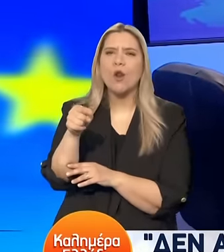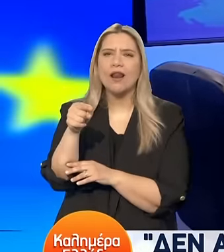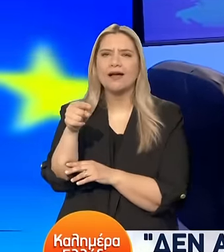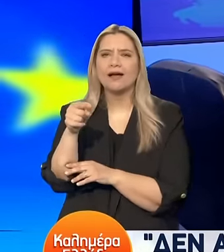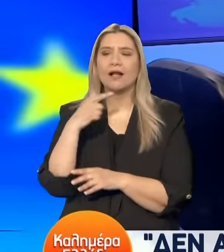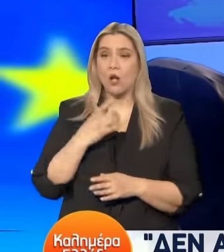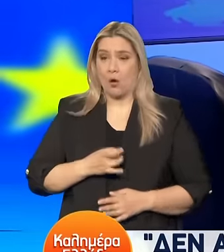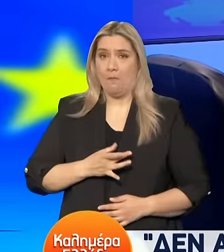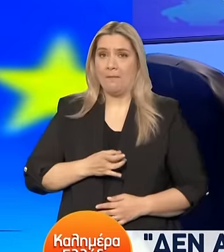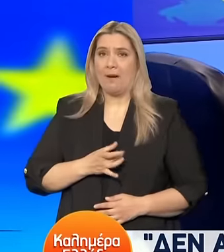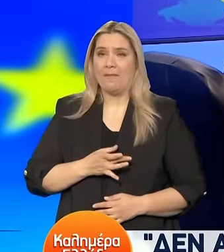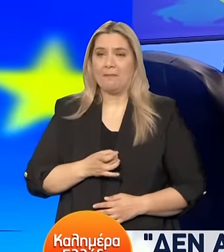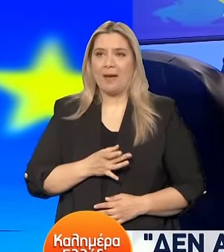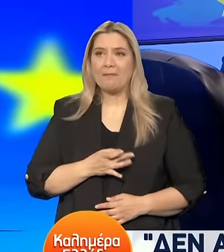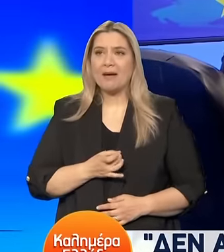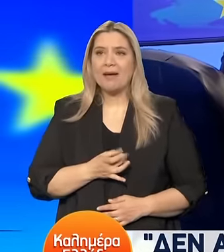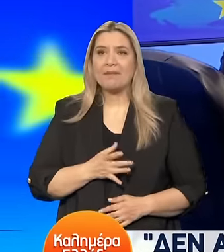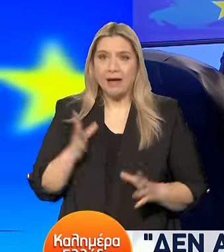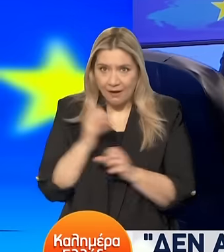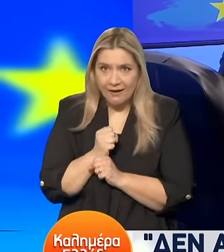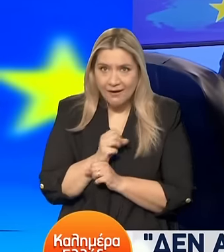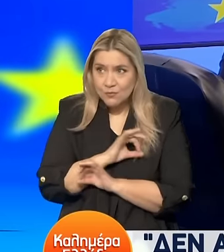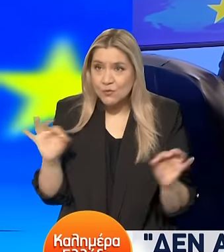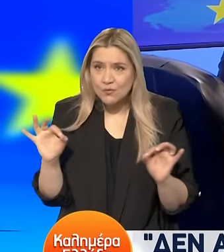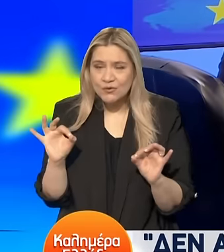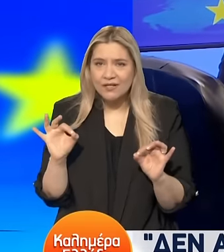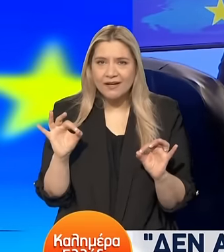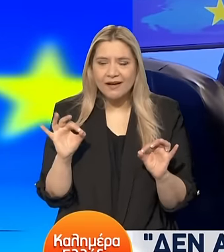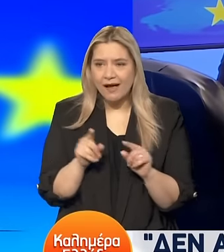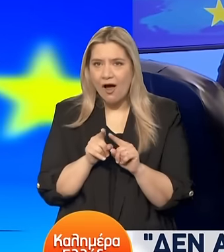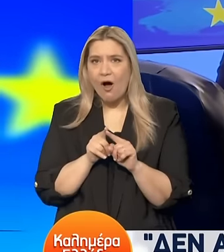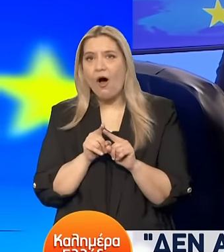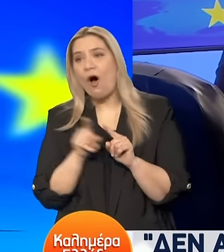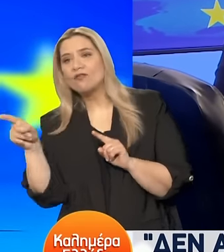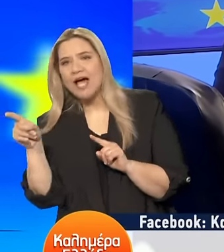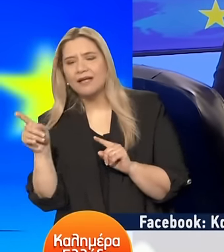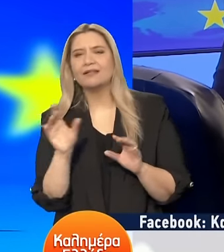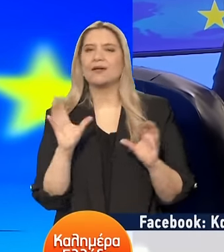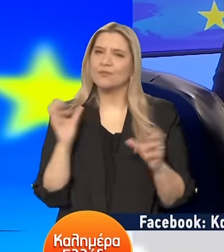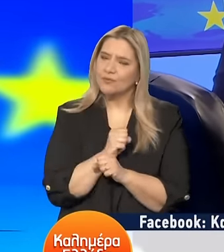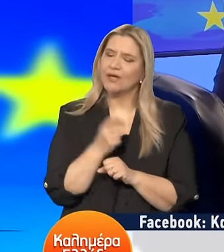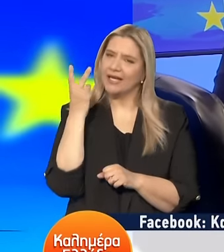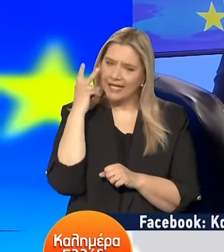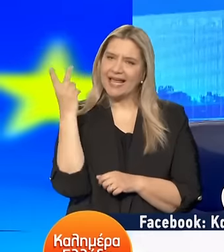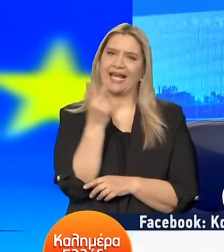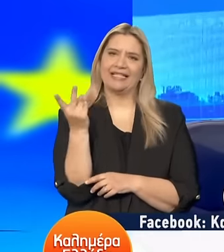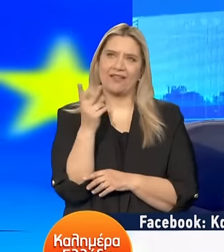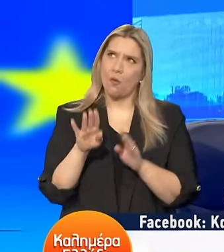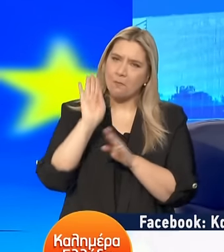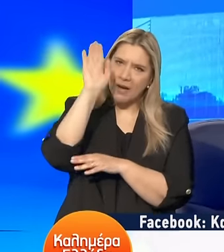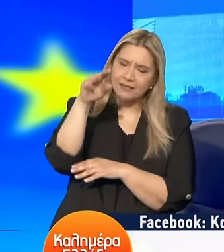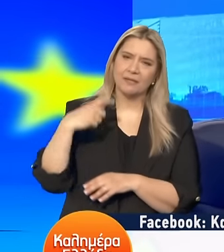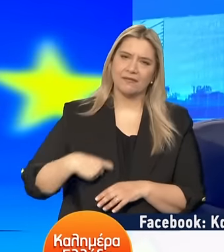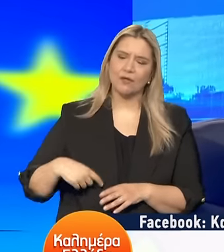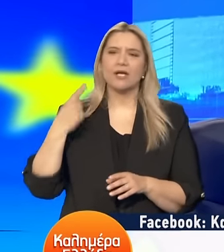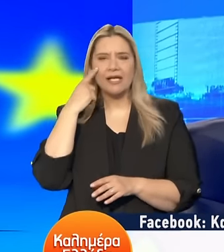κοψω χόλιασε λίγο Να σιγουρευτούμε ότι δεν ήταν ο ΣΕΤ Το είδα και τα δύο μάτς και με Παναθηναϊκούς Και με Ολυμπιακούς φίλους